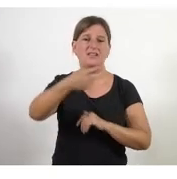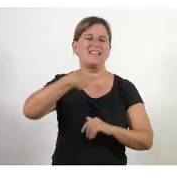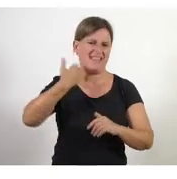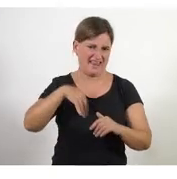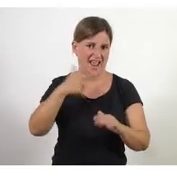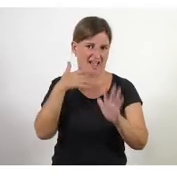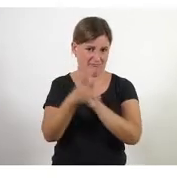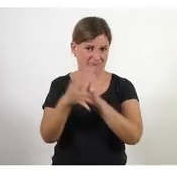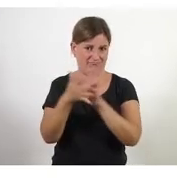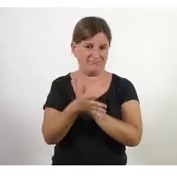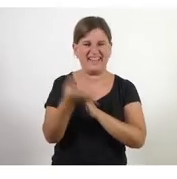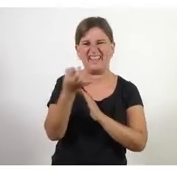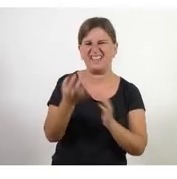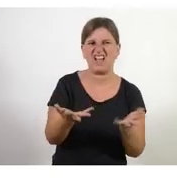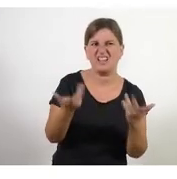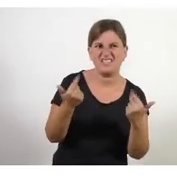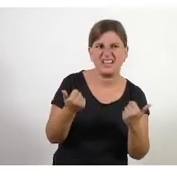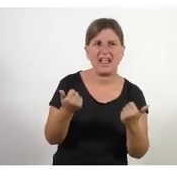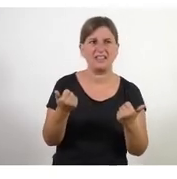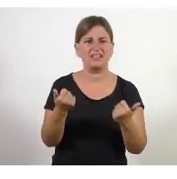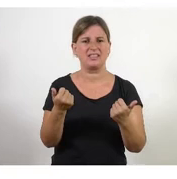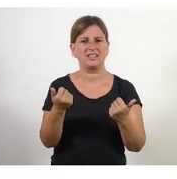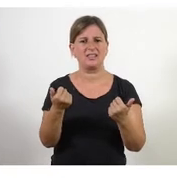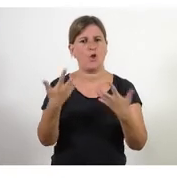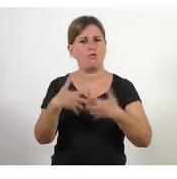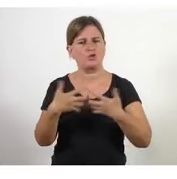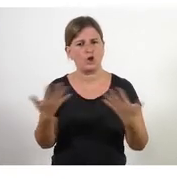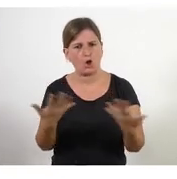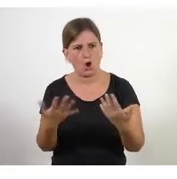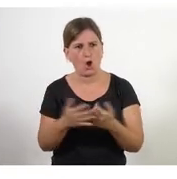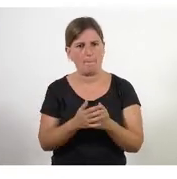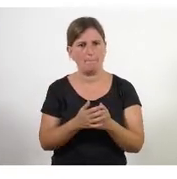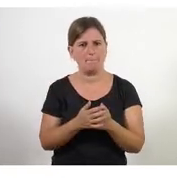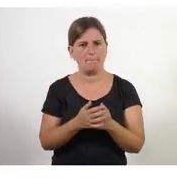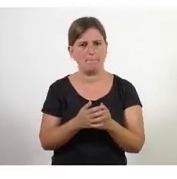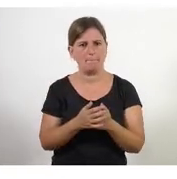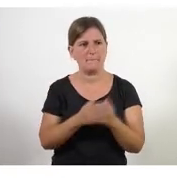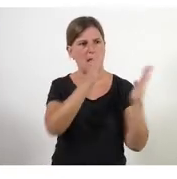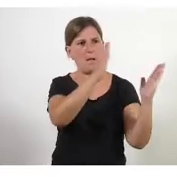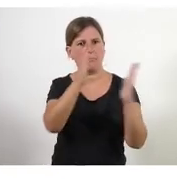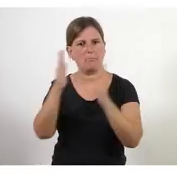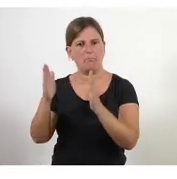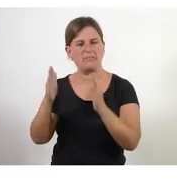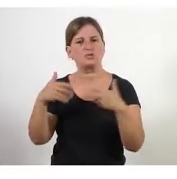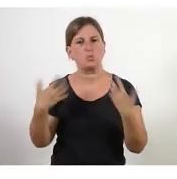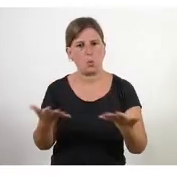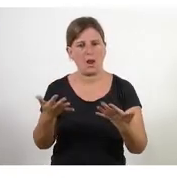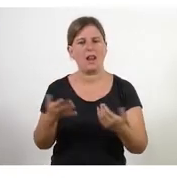què és l'agilitat de com funciona de quines parts té etcètera anem a